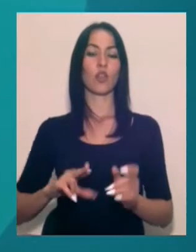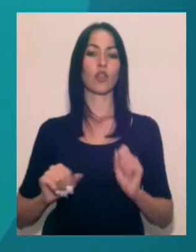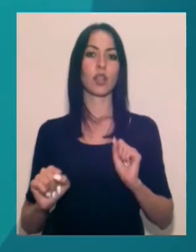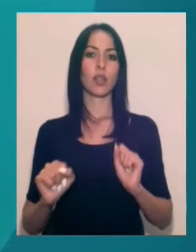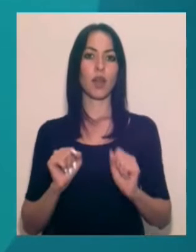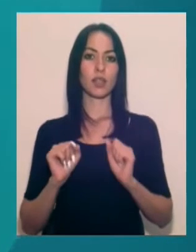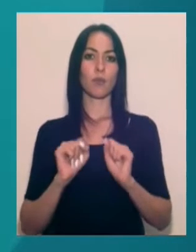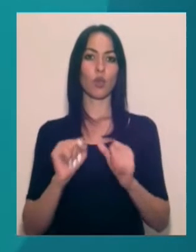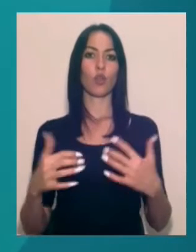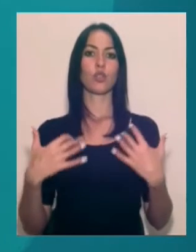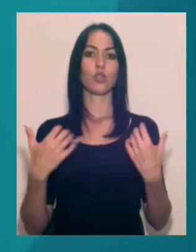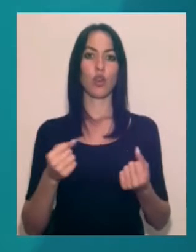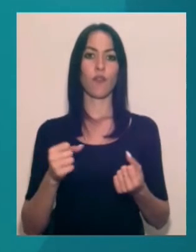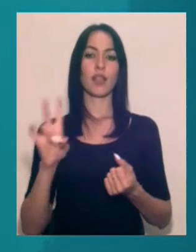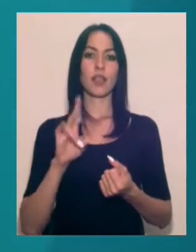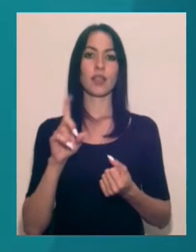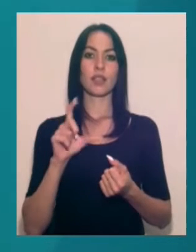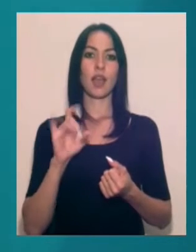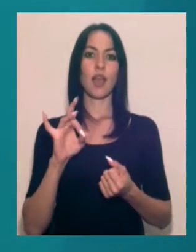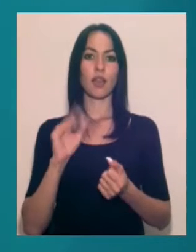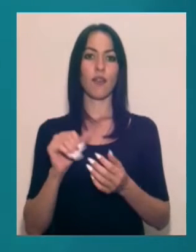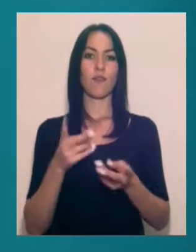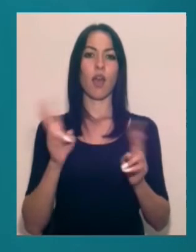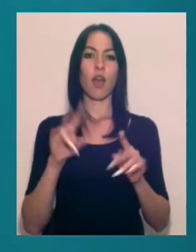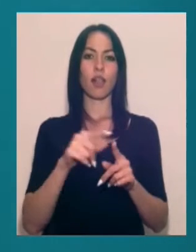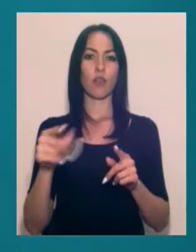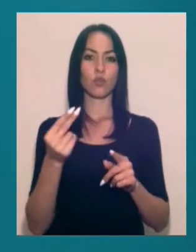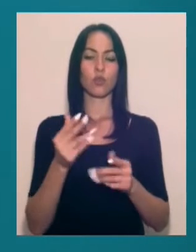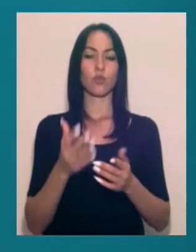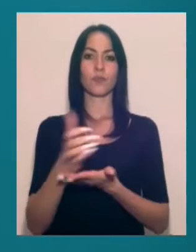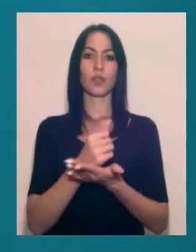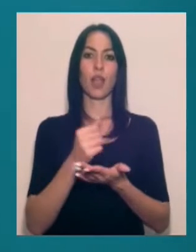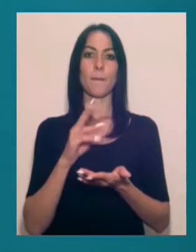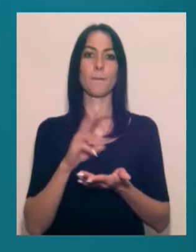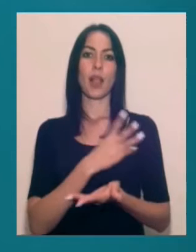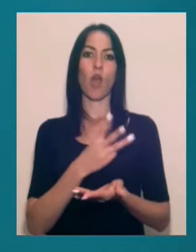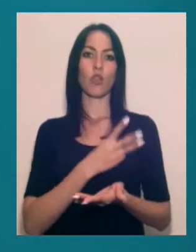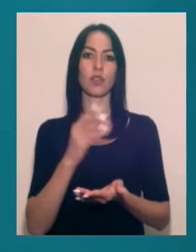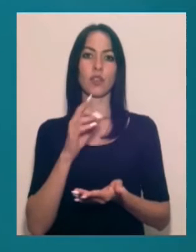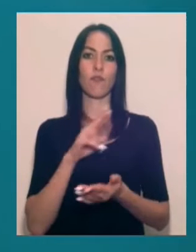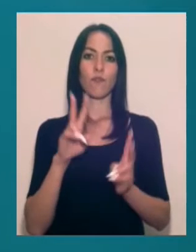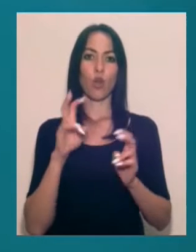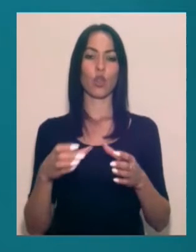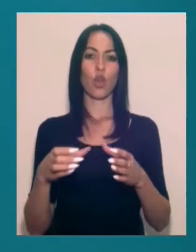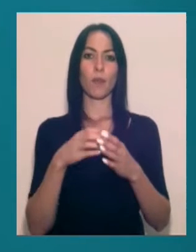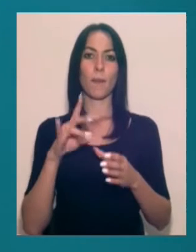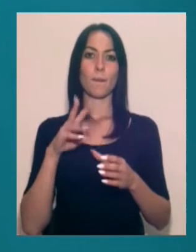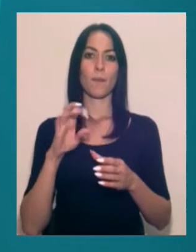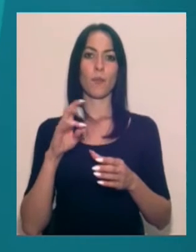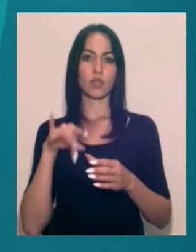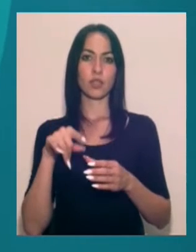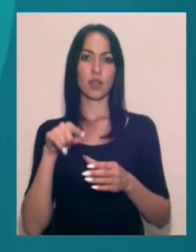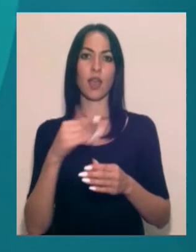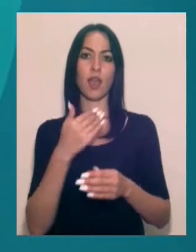охорони здоров'я ОДА Наталія Одарій Захарєва. Решту ж суми збирає благодійний фонд «Корпорація Монстрів». Катерина Ножевнікова, його директорка, каже,